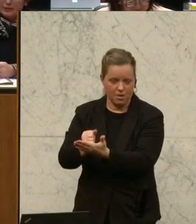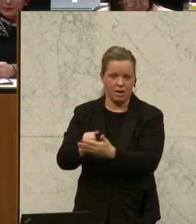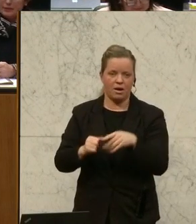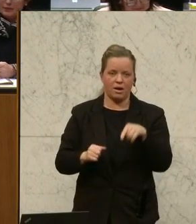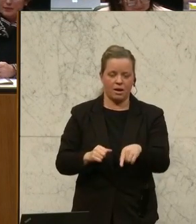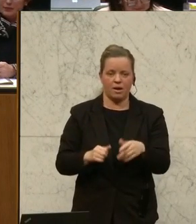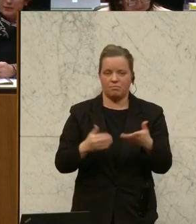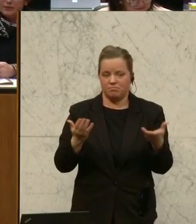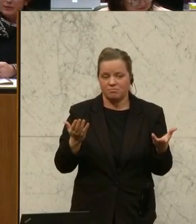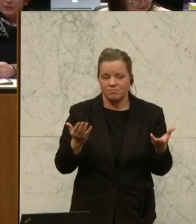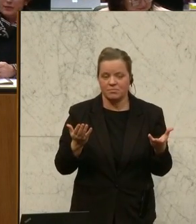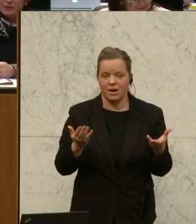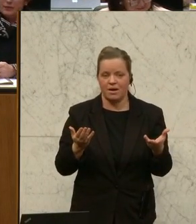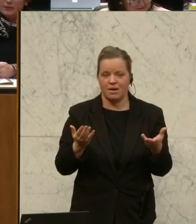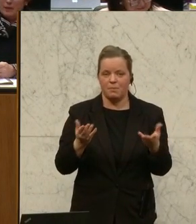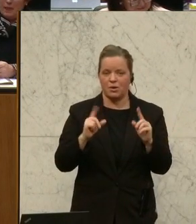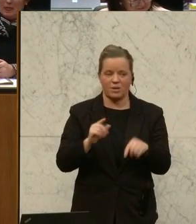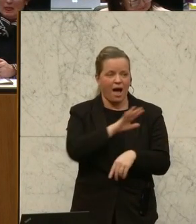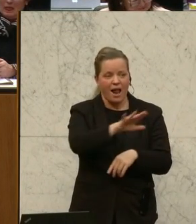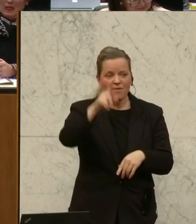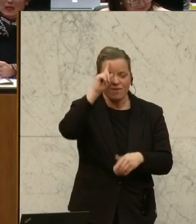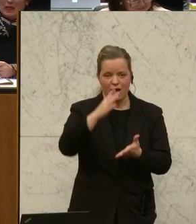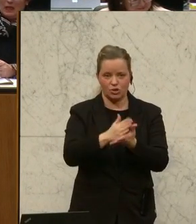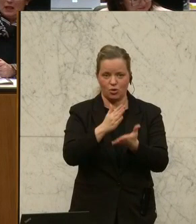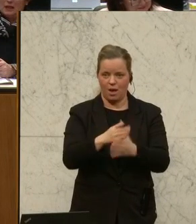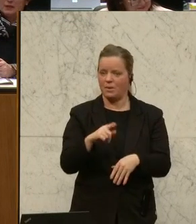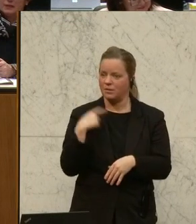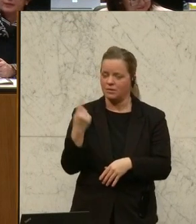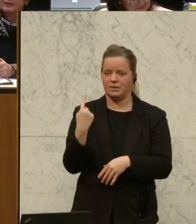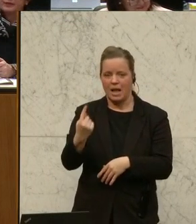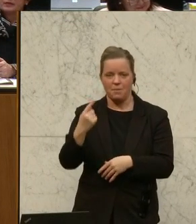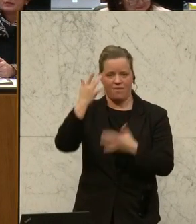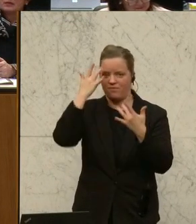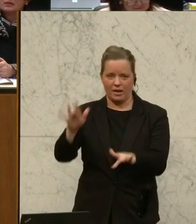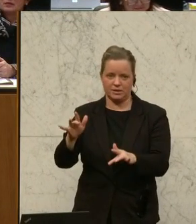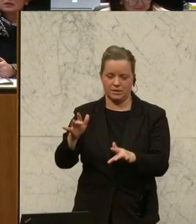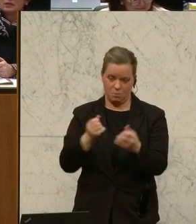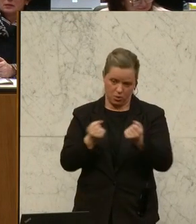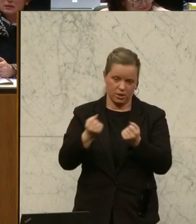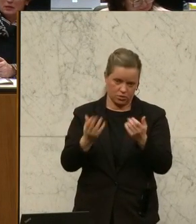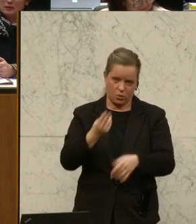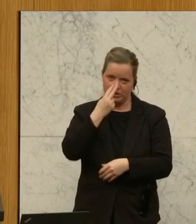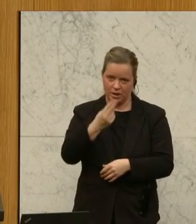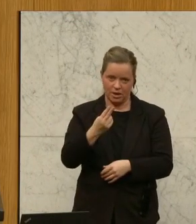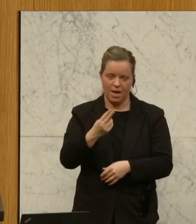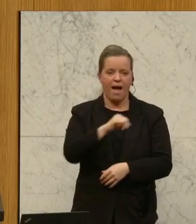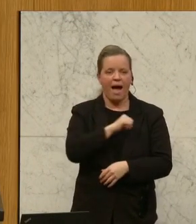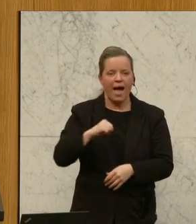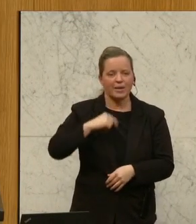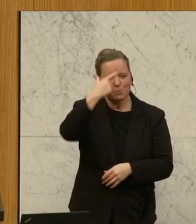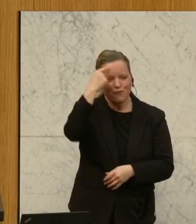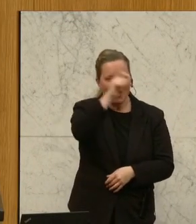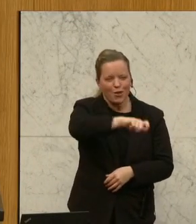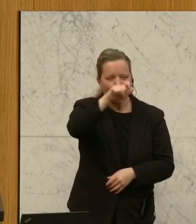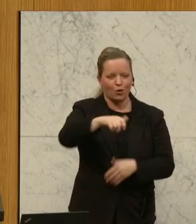wissen das nicht, wenn ich mir Ihre Politik so ansehe. Der Schutz der eigenen Bevölkerung, das ist doch dasjenige, was die